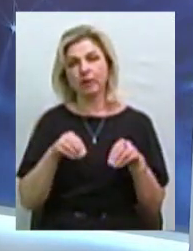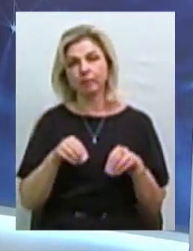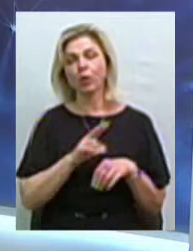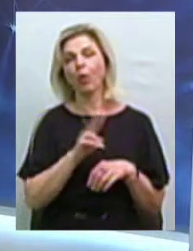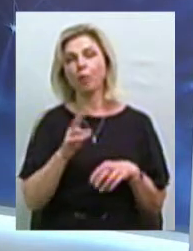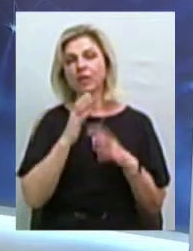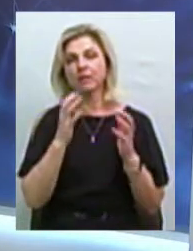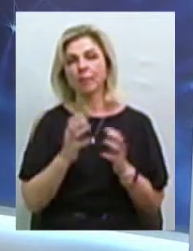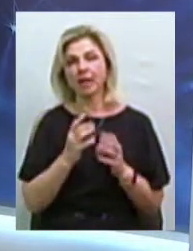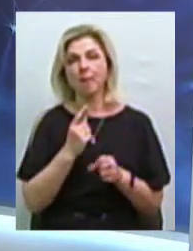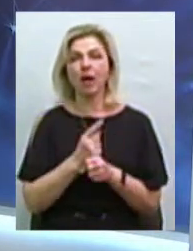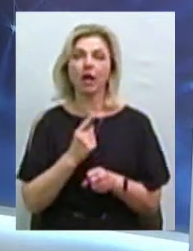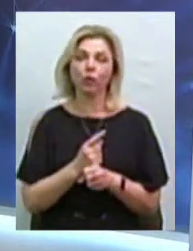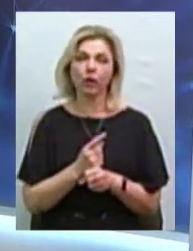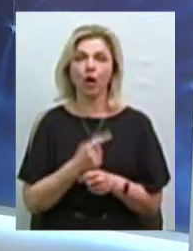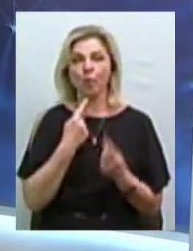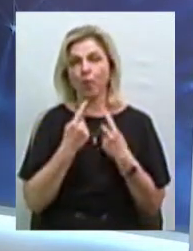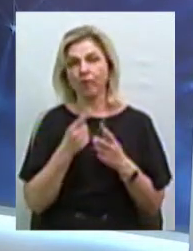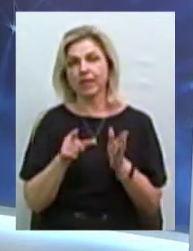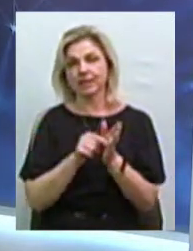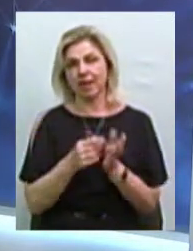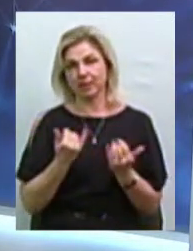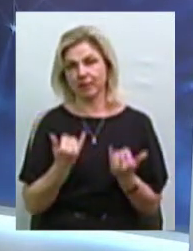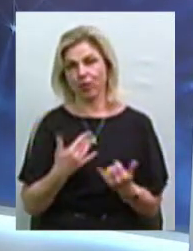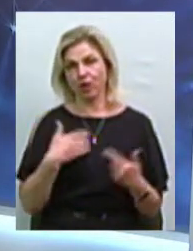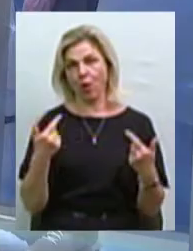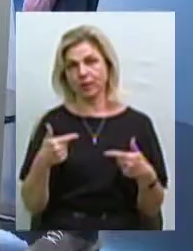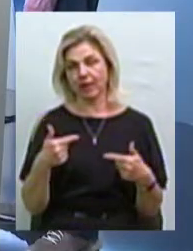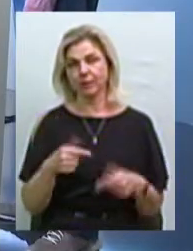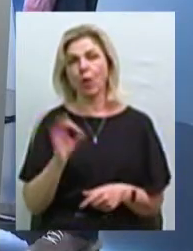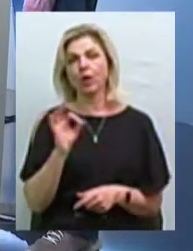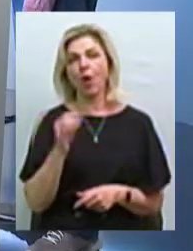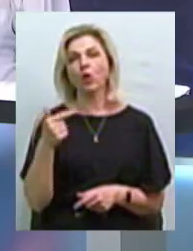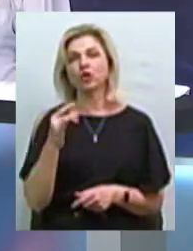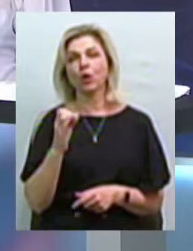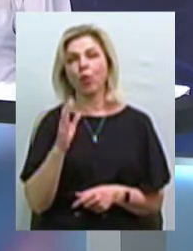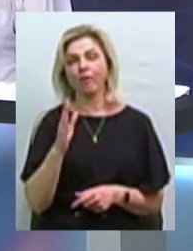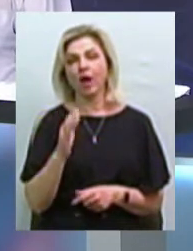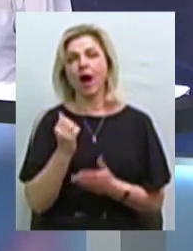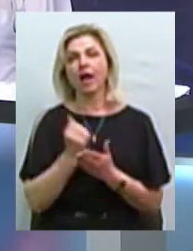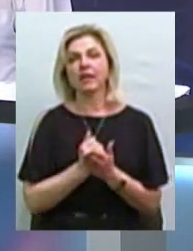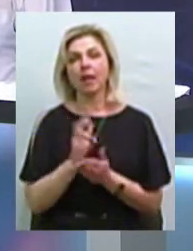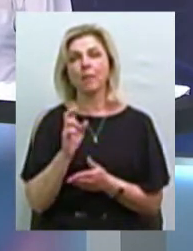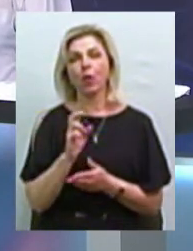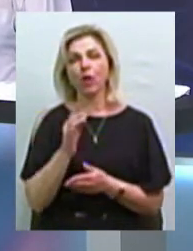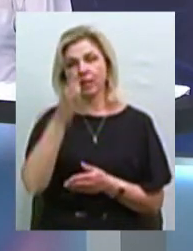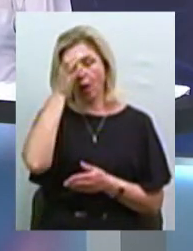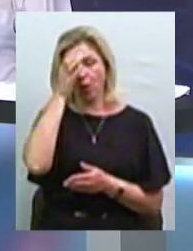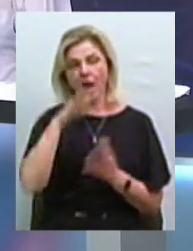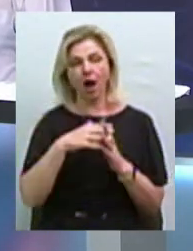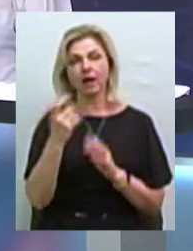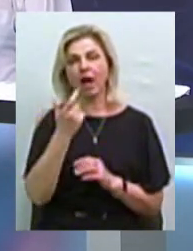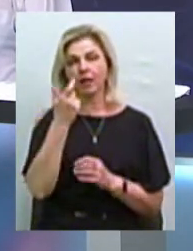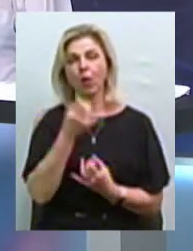збереження мораторію, говоримо з нашими сьогоднішніми гостями. Олександр Гончаров, кандидат біологічних наук, аграрний консультант. Вітаю,